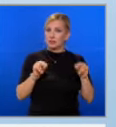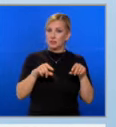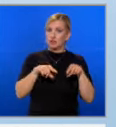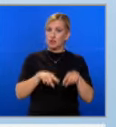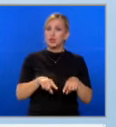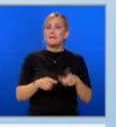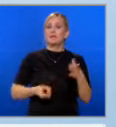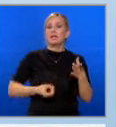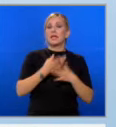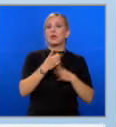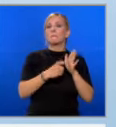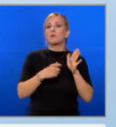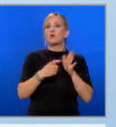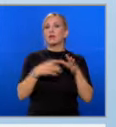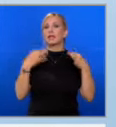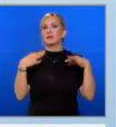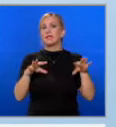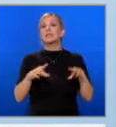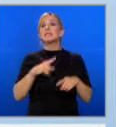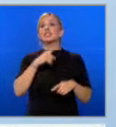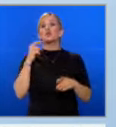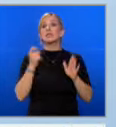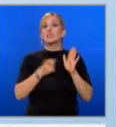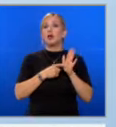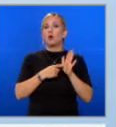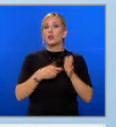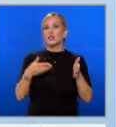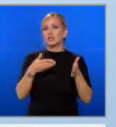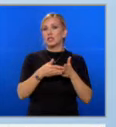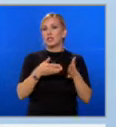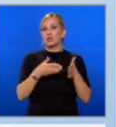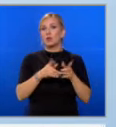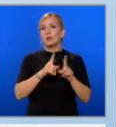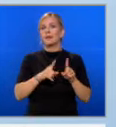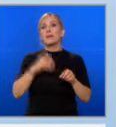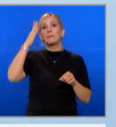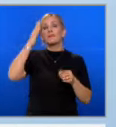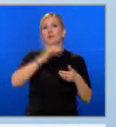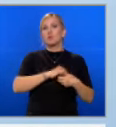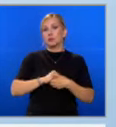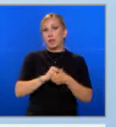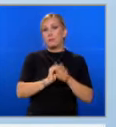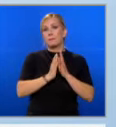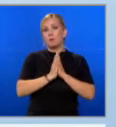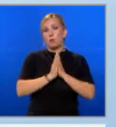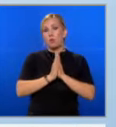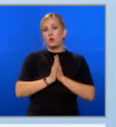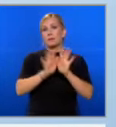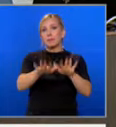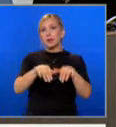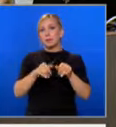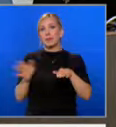Възраждане провокира демокрацията с руски закон Бухалка срещу меди и неправителствени организации и призова парламента да го отхвърли